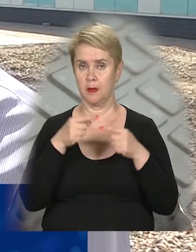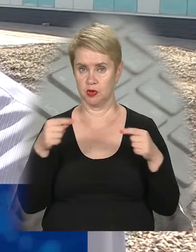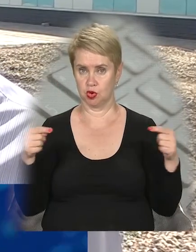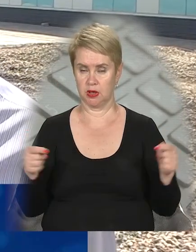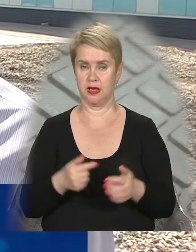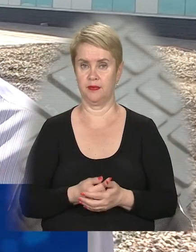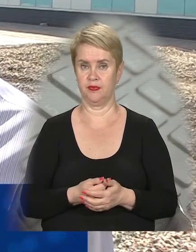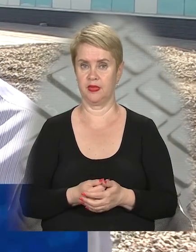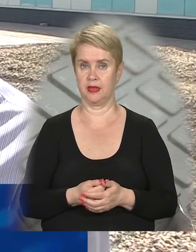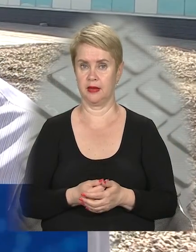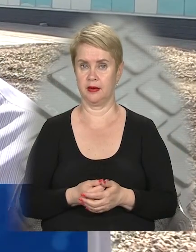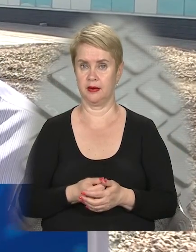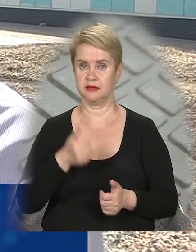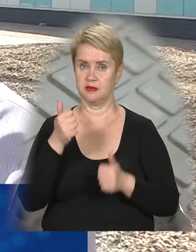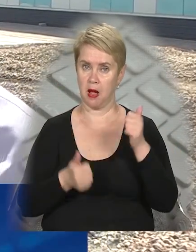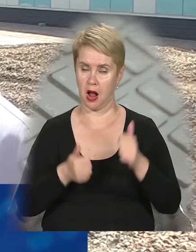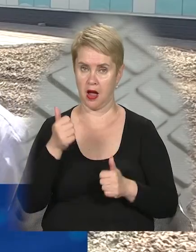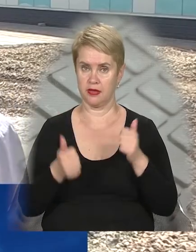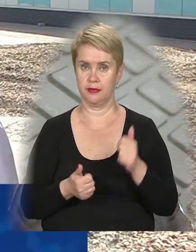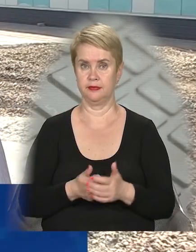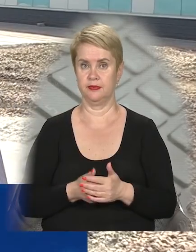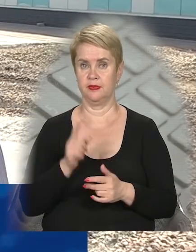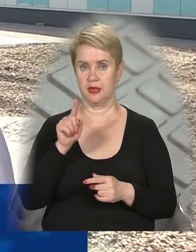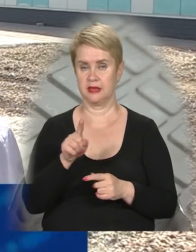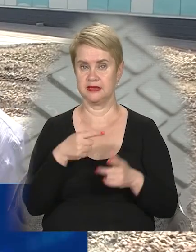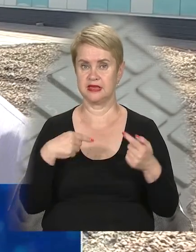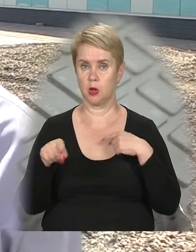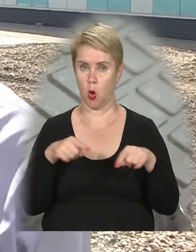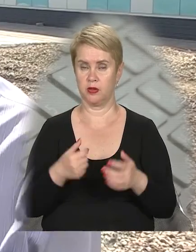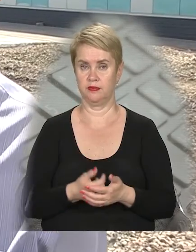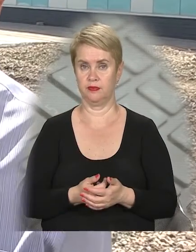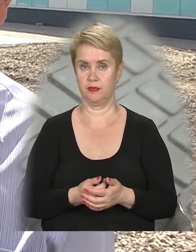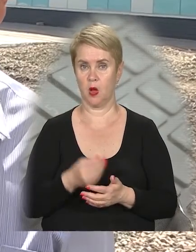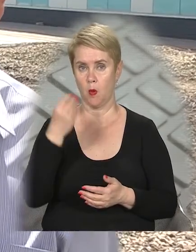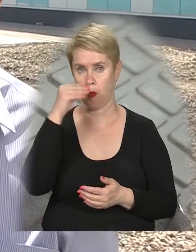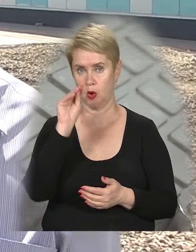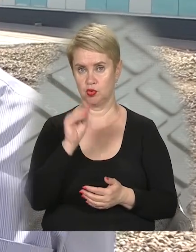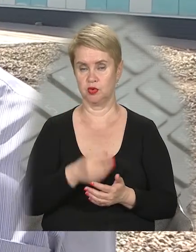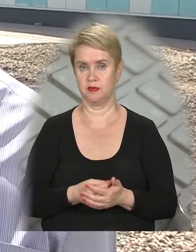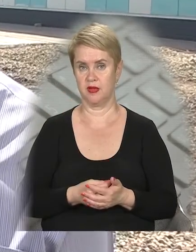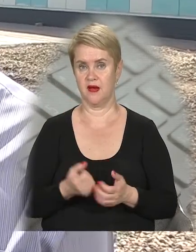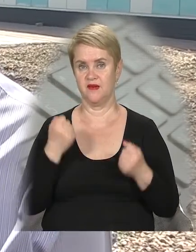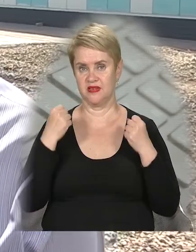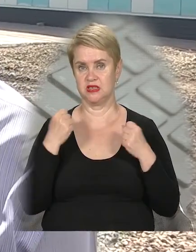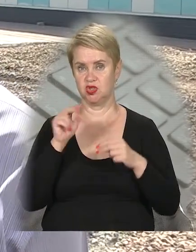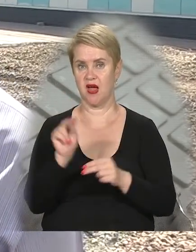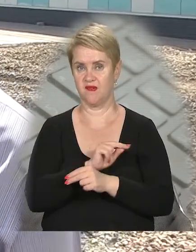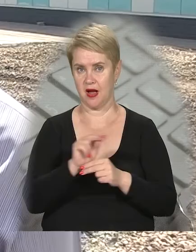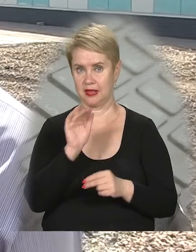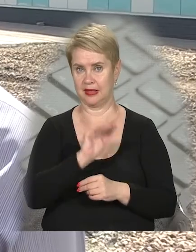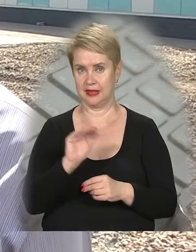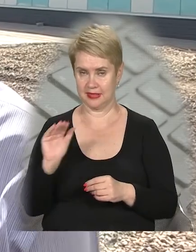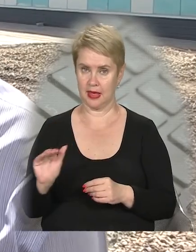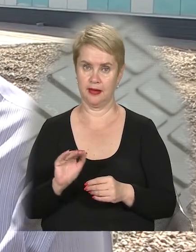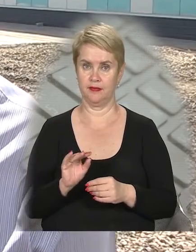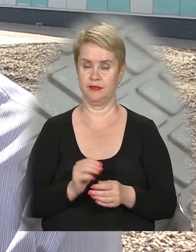змагання будуть проводитися на цьому стадіоні. Тобто поліпшиться фізичне виховання дітей